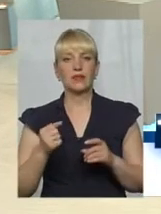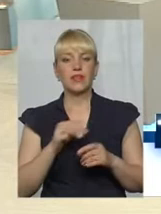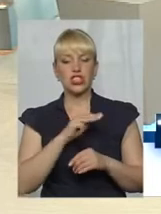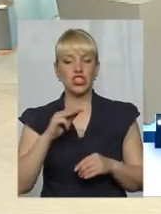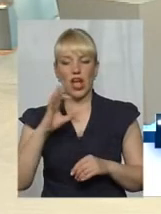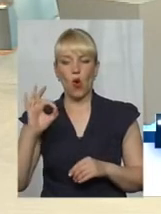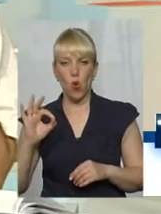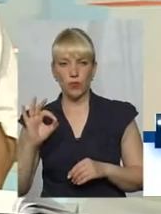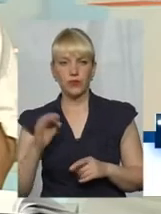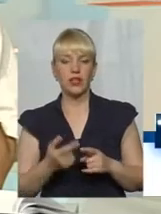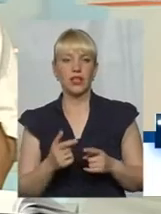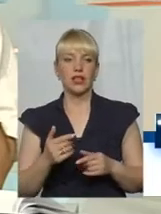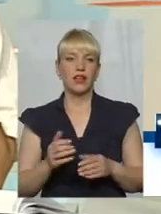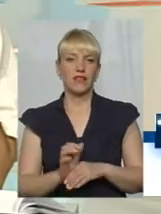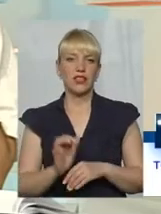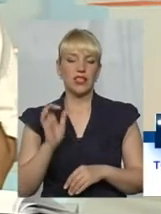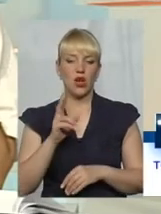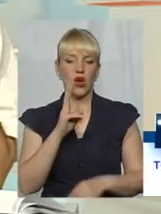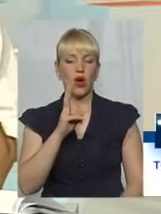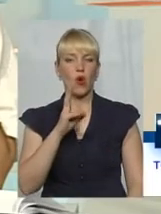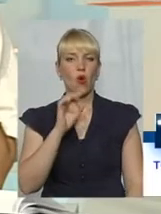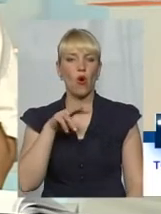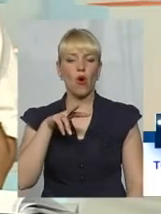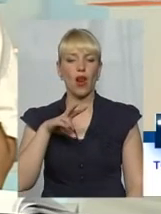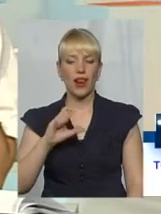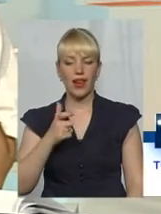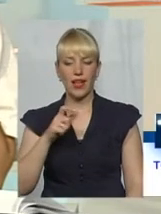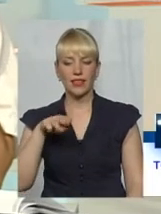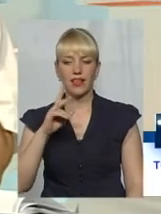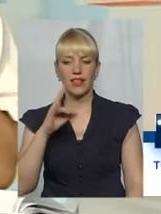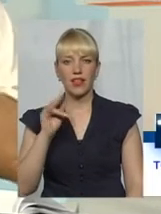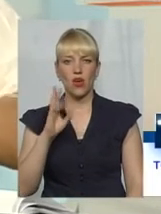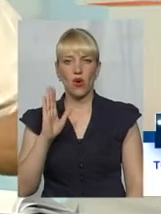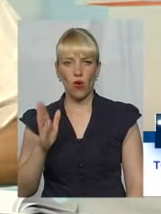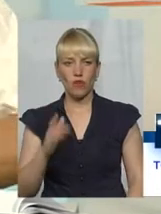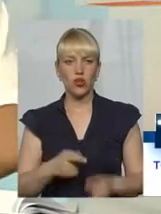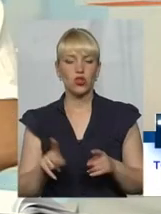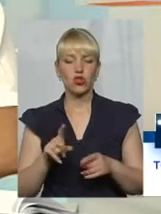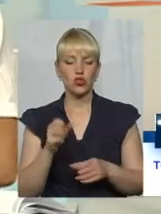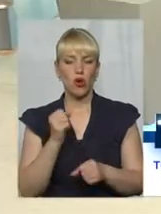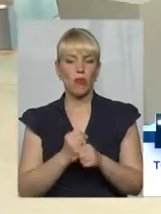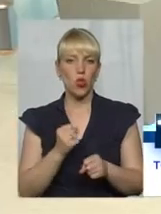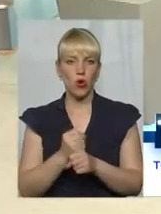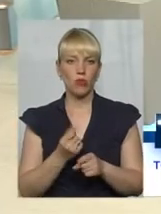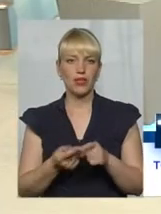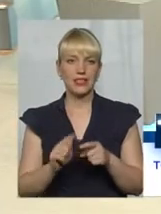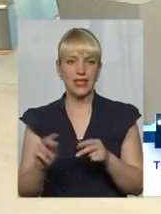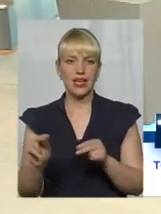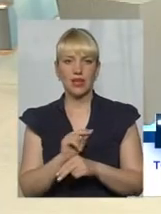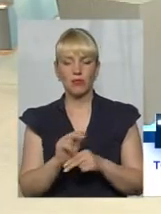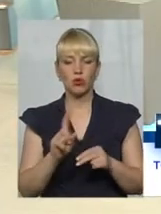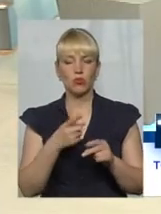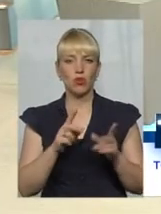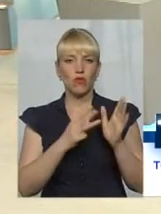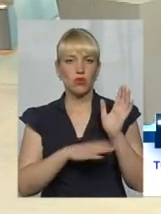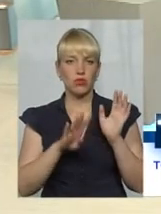до товариша Колєснікова, щоб вони нам доробили все-таки той ремонт, бо з 84-го року ще ні разу